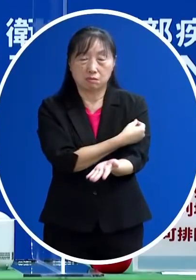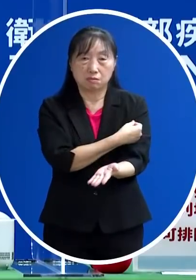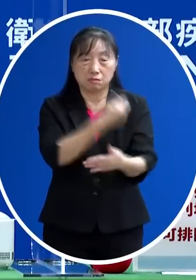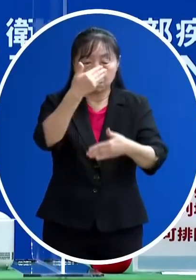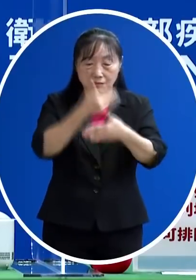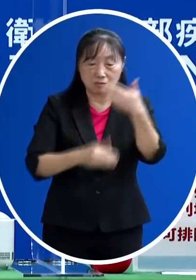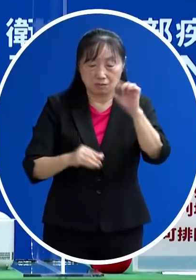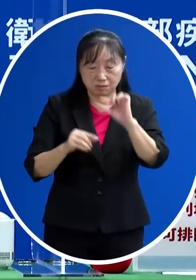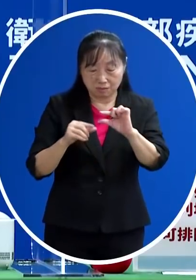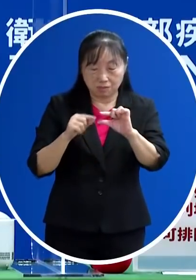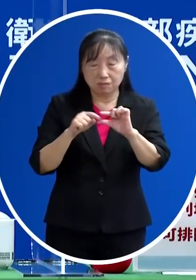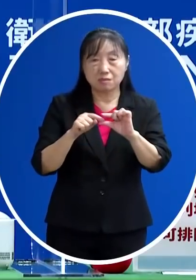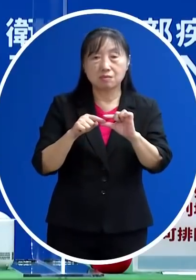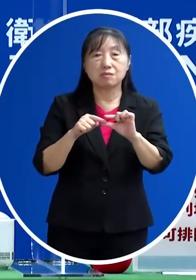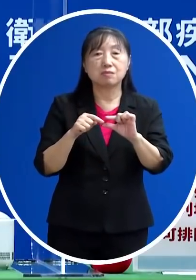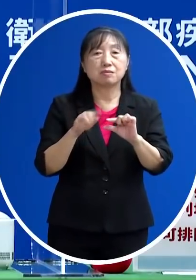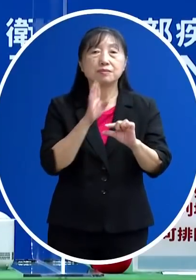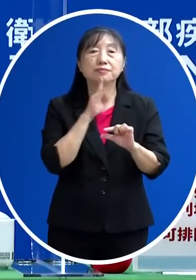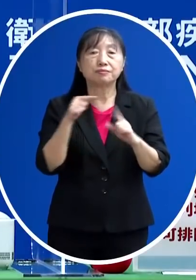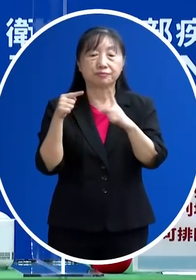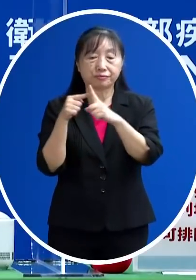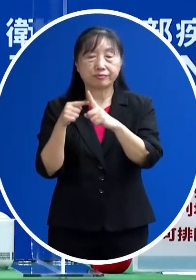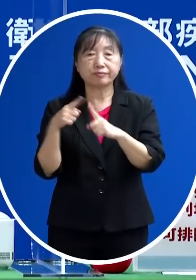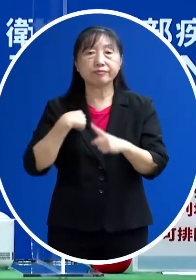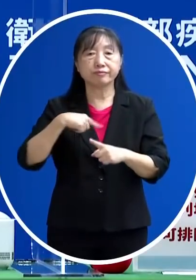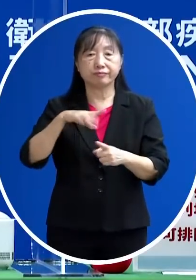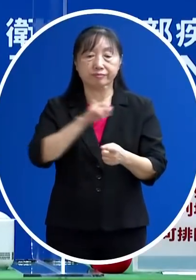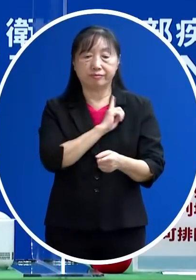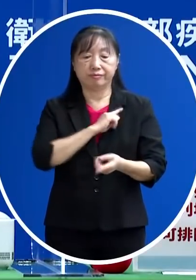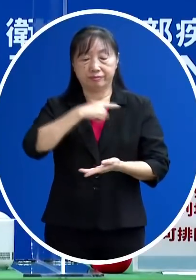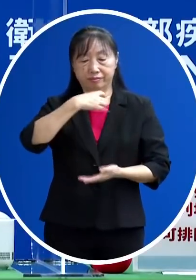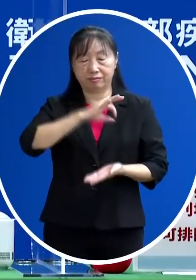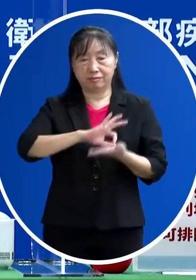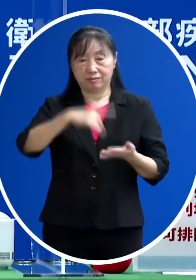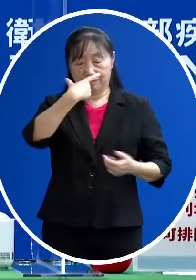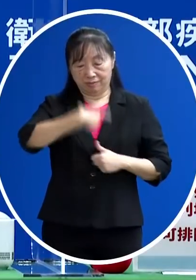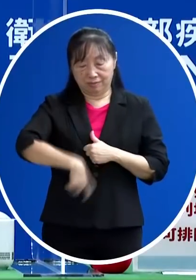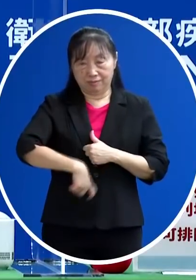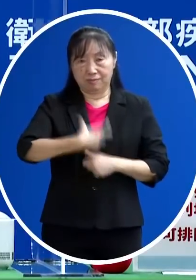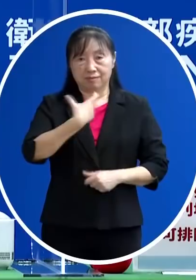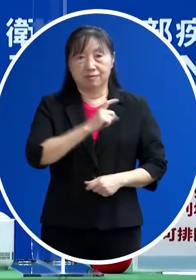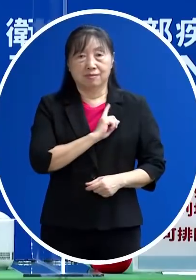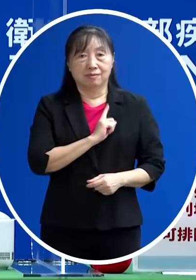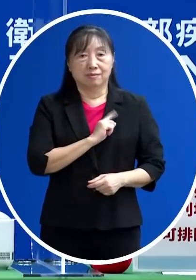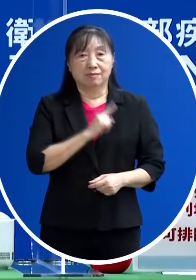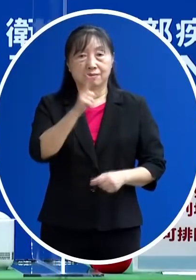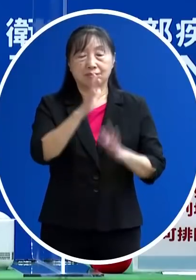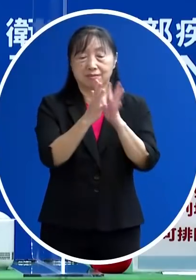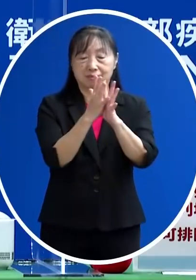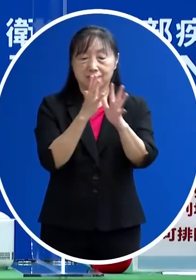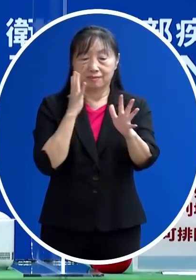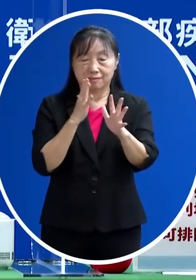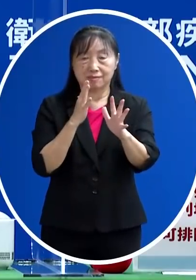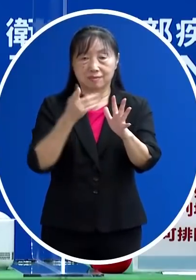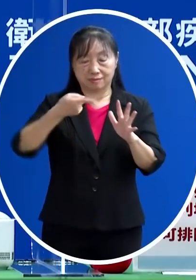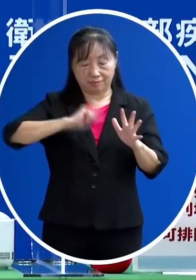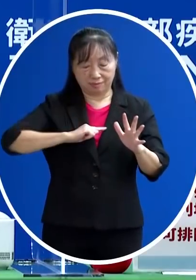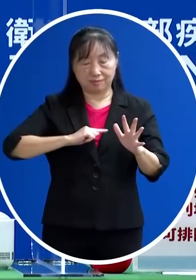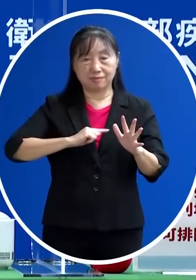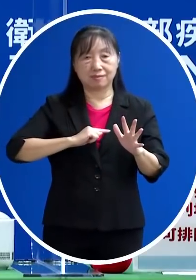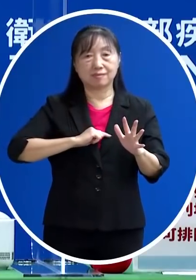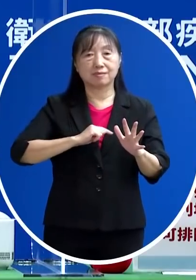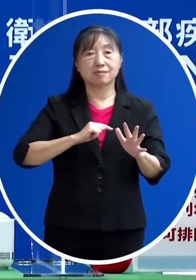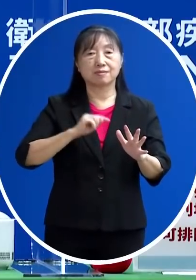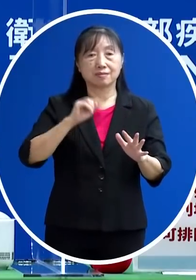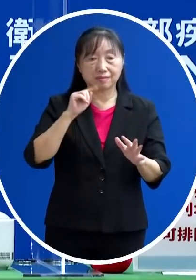剩餘量的部分那他用他個人的這個名義來他去排到 然後要去